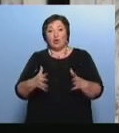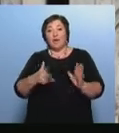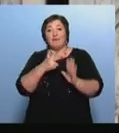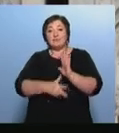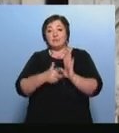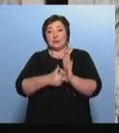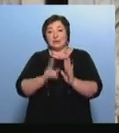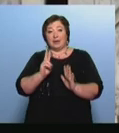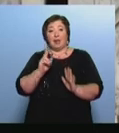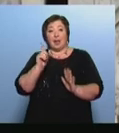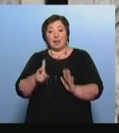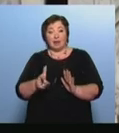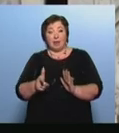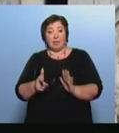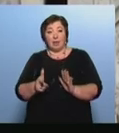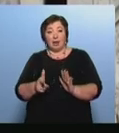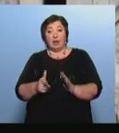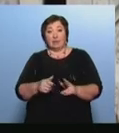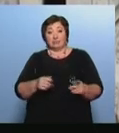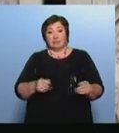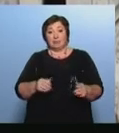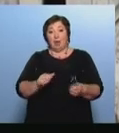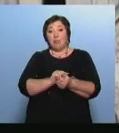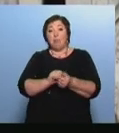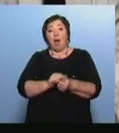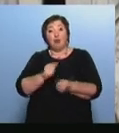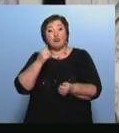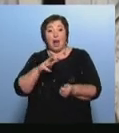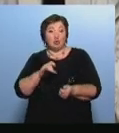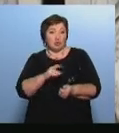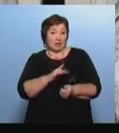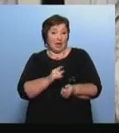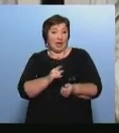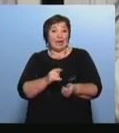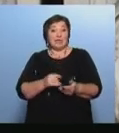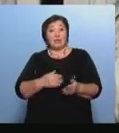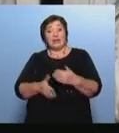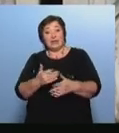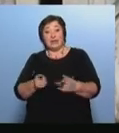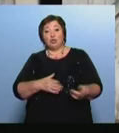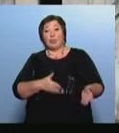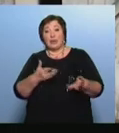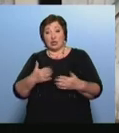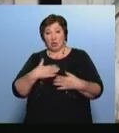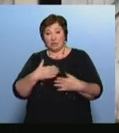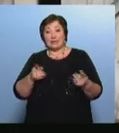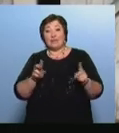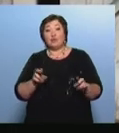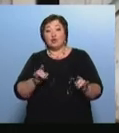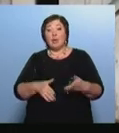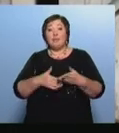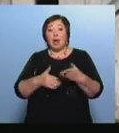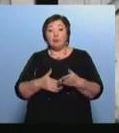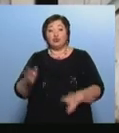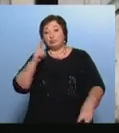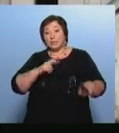килограммов в два захода Сейчас звонят ветераны, инвалиды, которые приглашают нас Для того, чтобы помочь им